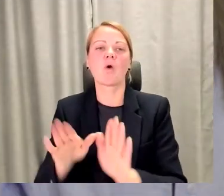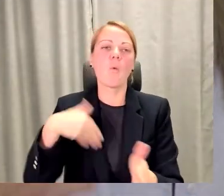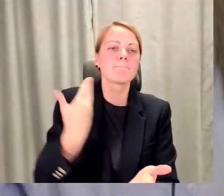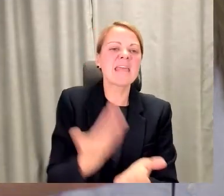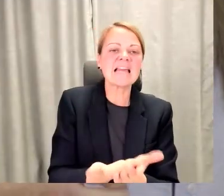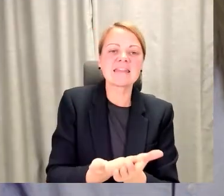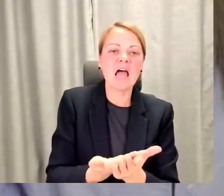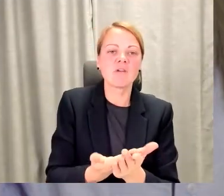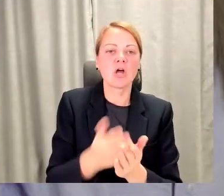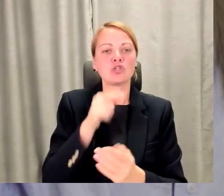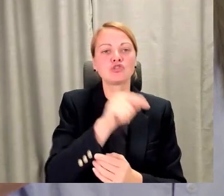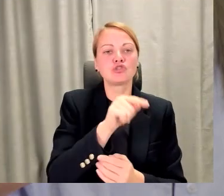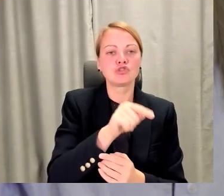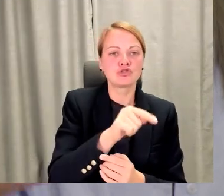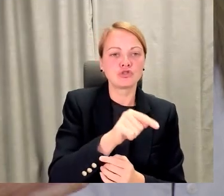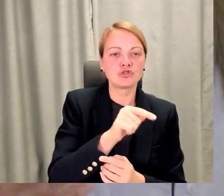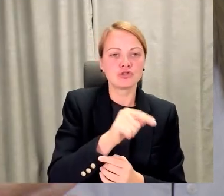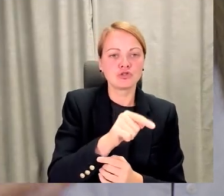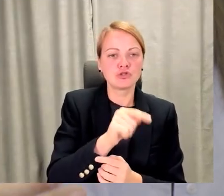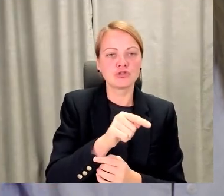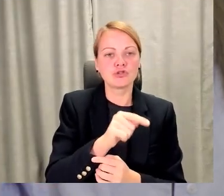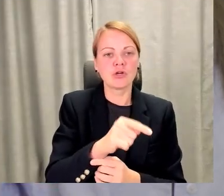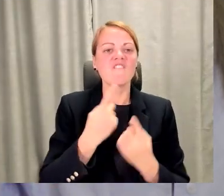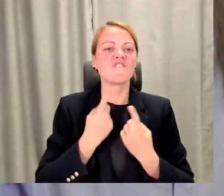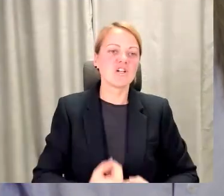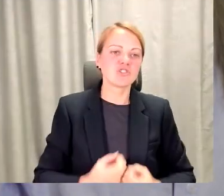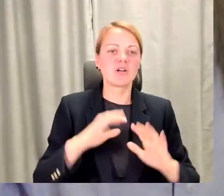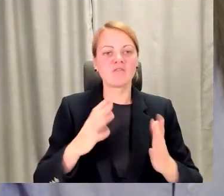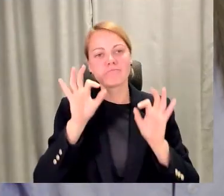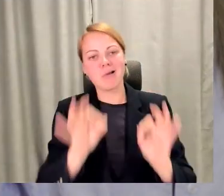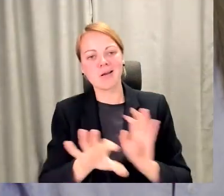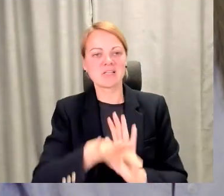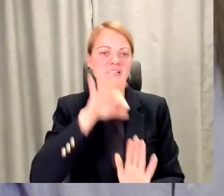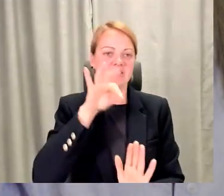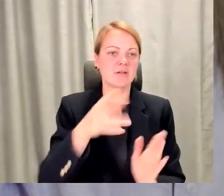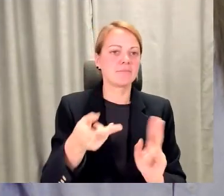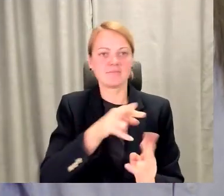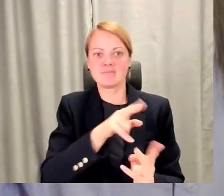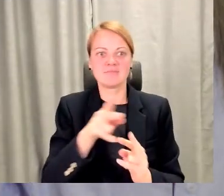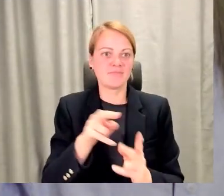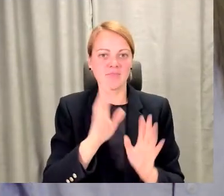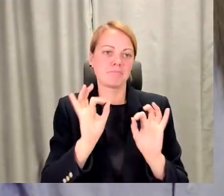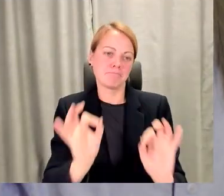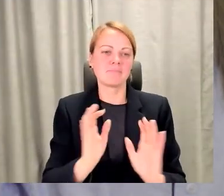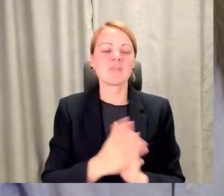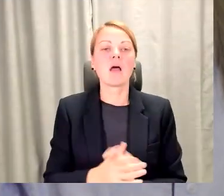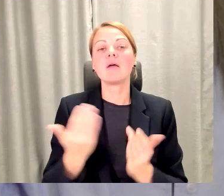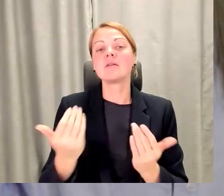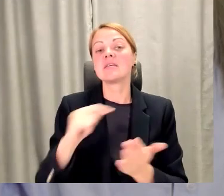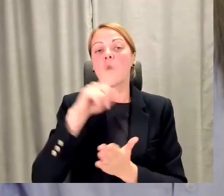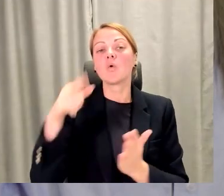Kristīna Leibūta vilšanās pareizā izvēle būtu. Nu, plus, mīnus, kā mēs varam pieeja tam visam. Un tagad ir jautājums, kuri tie